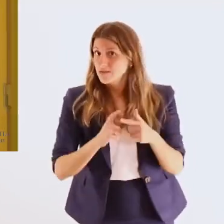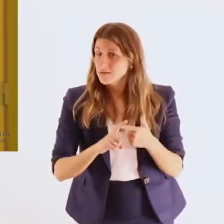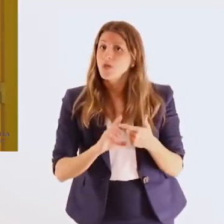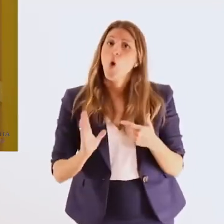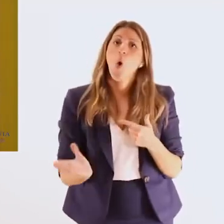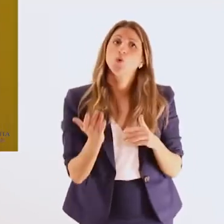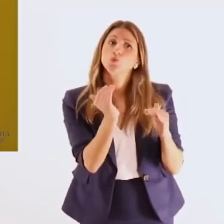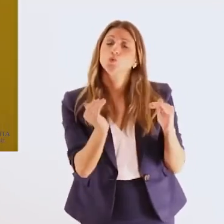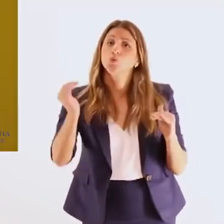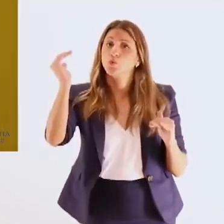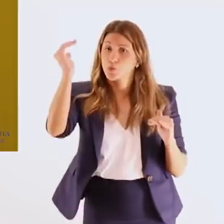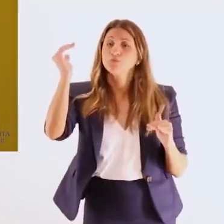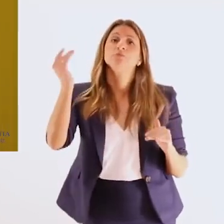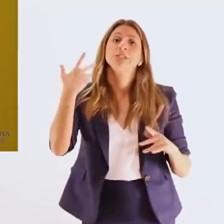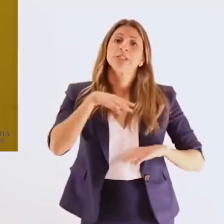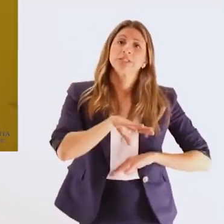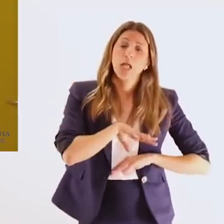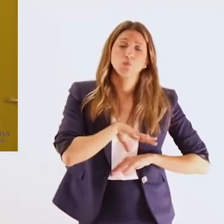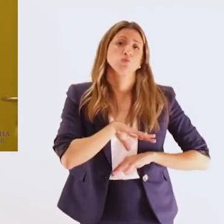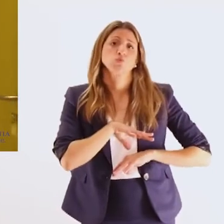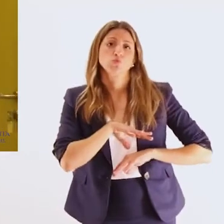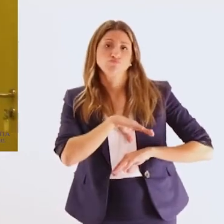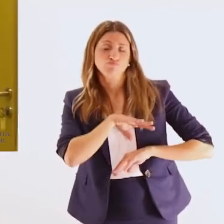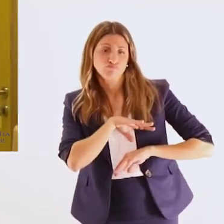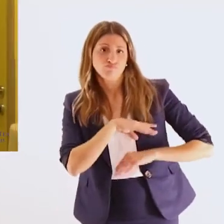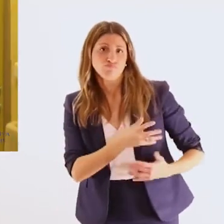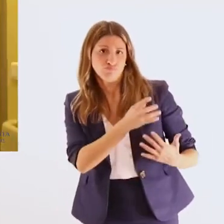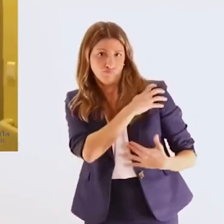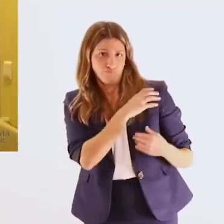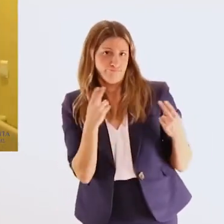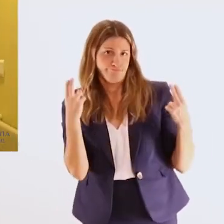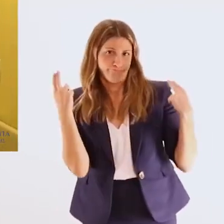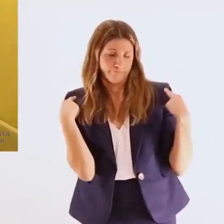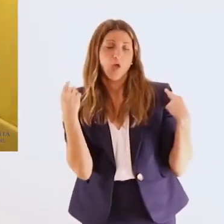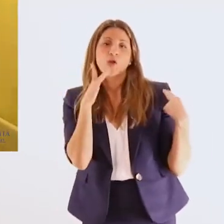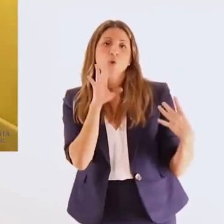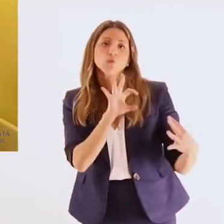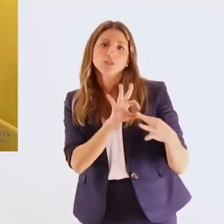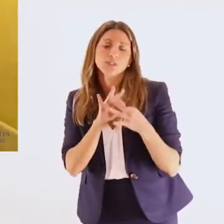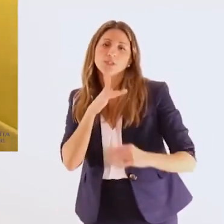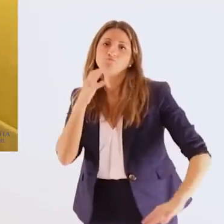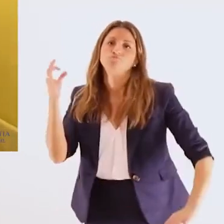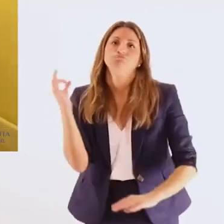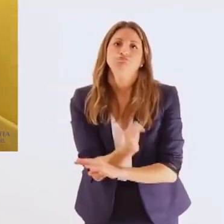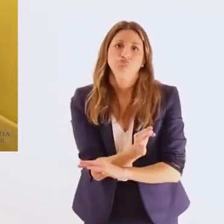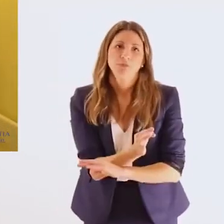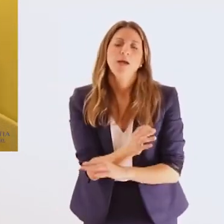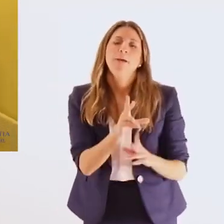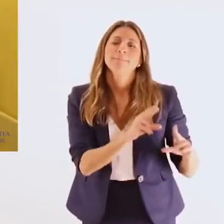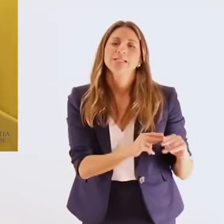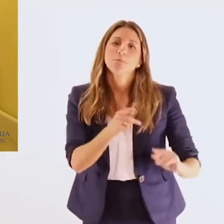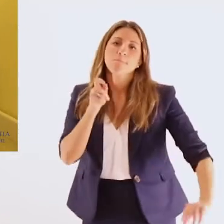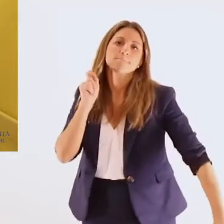δυνάμεων για αυτήν την εξαιρετική συνεργασία που νομίζω ότι το μήνυμα που στέλνει είναι δυνατό